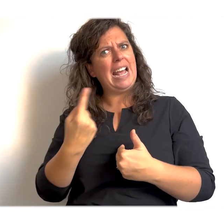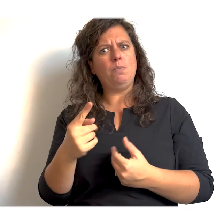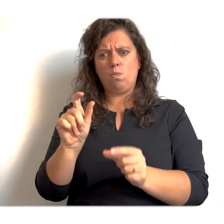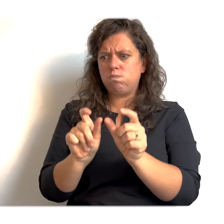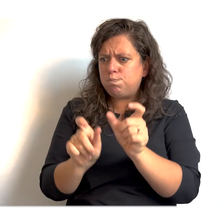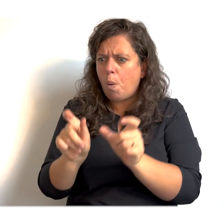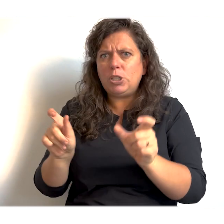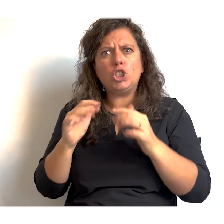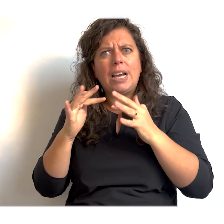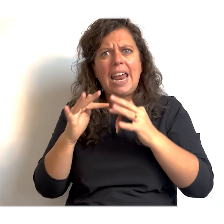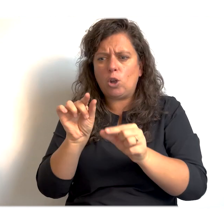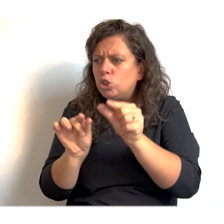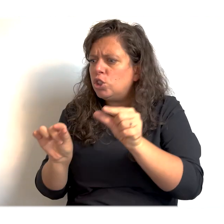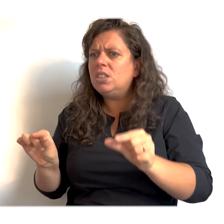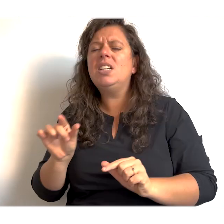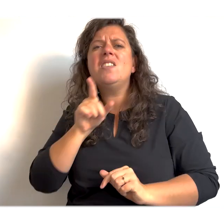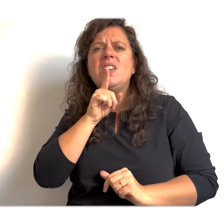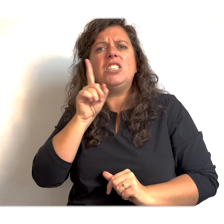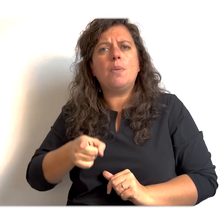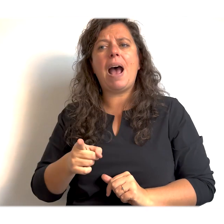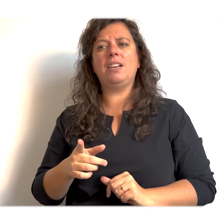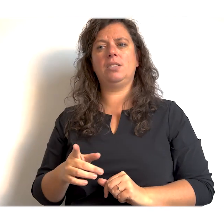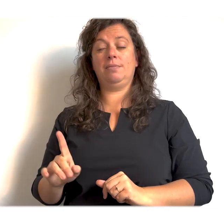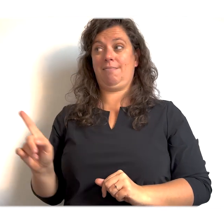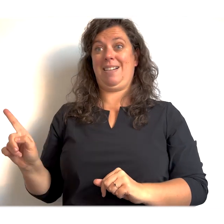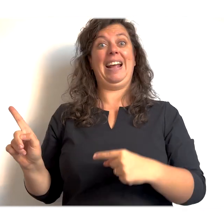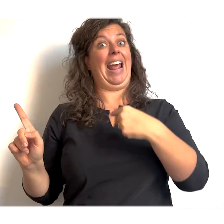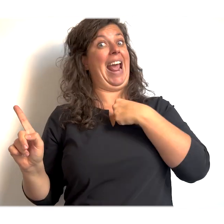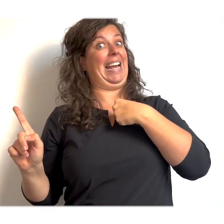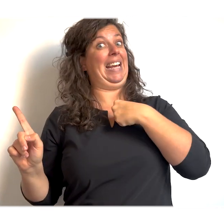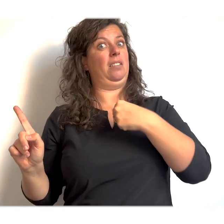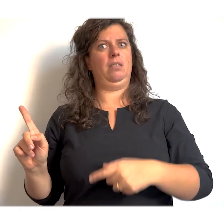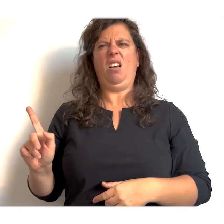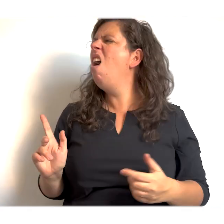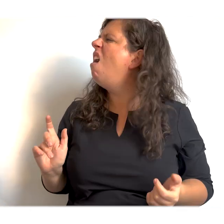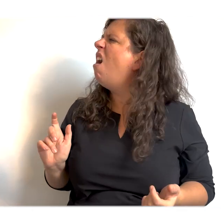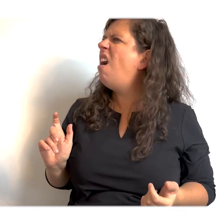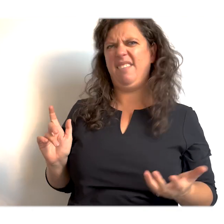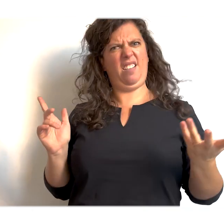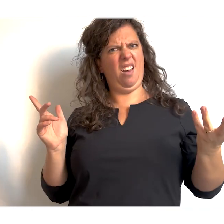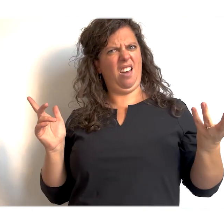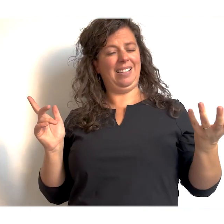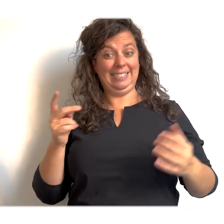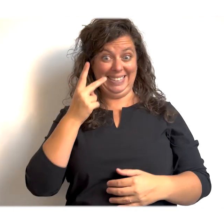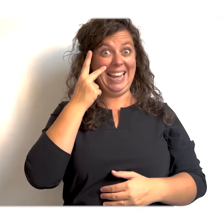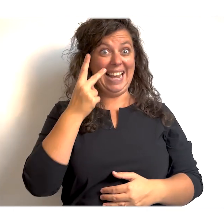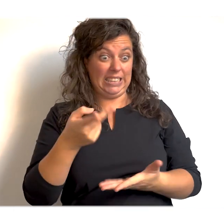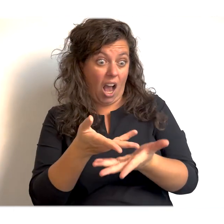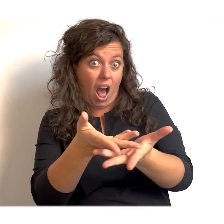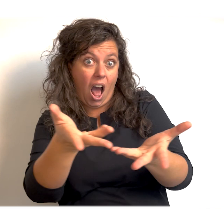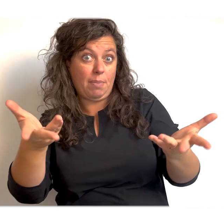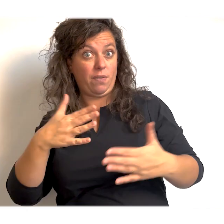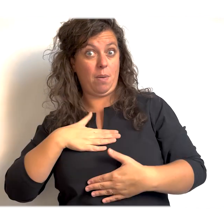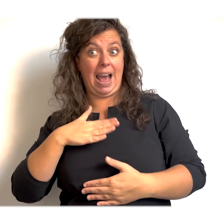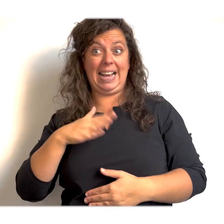Burelletti, wie is dan de baas van onze wereld? Ik ben de baas van jullie wereld. Huh? Huh? Ja. Ik zie allemaal spullen van mij liggen. Hier.